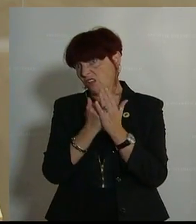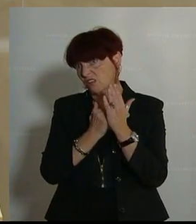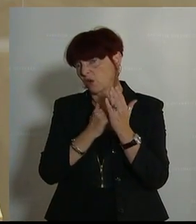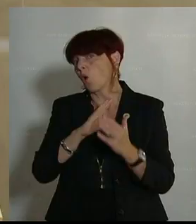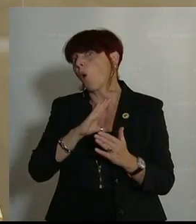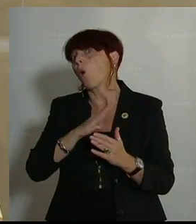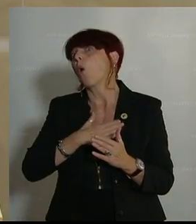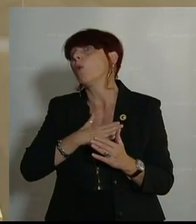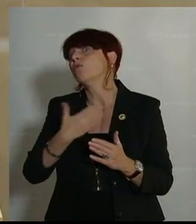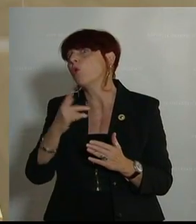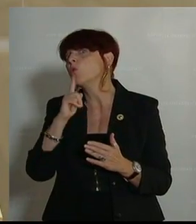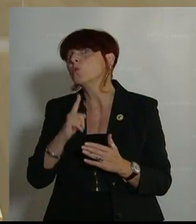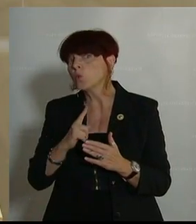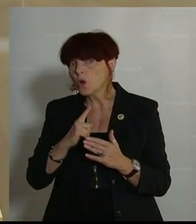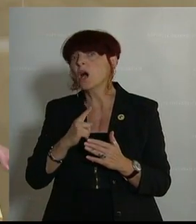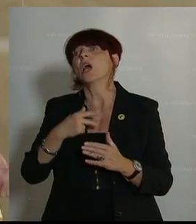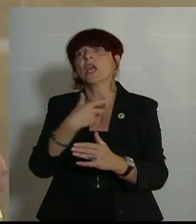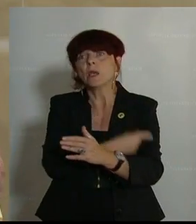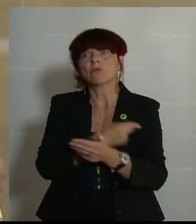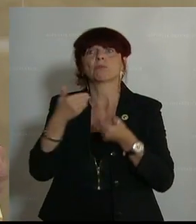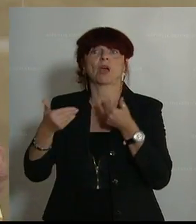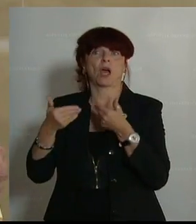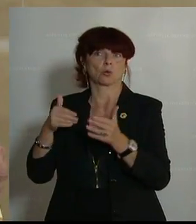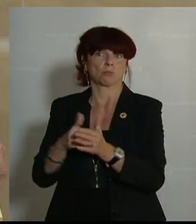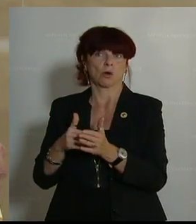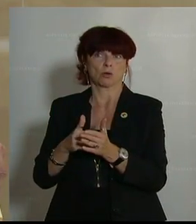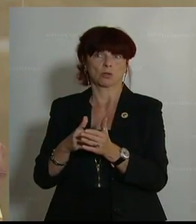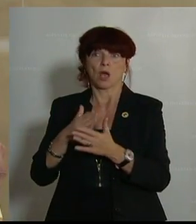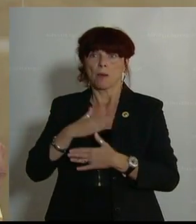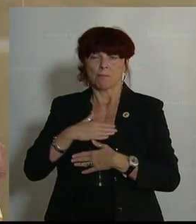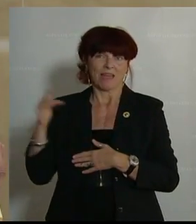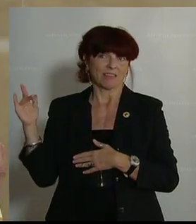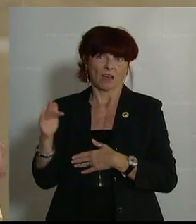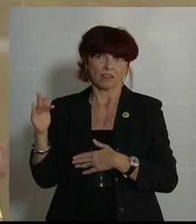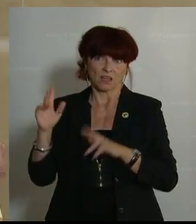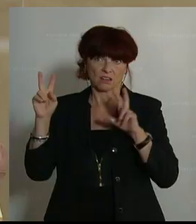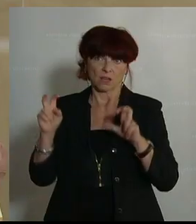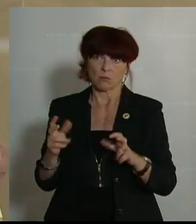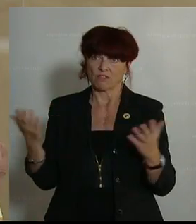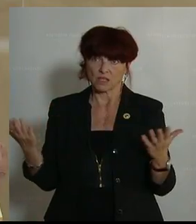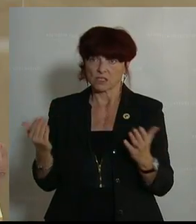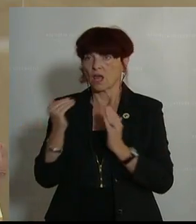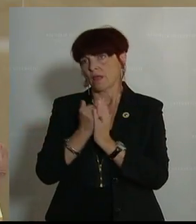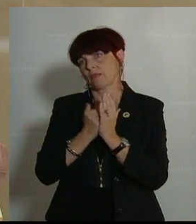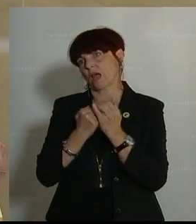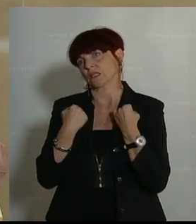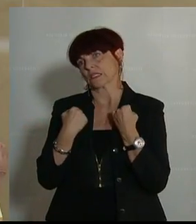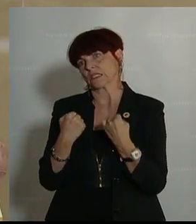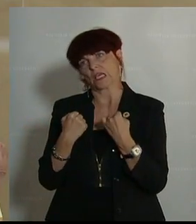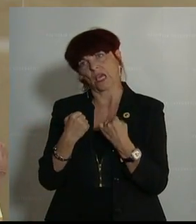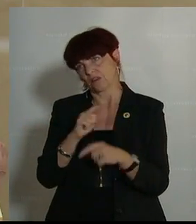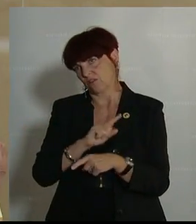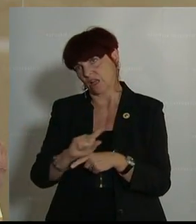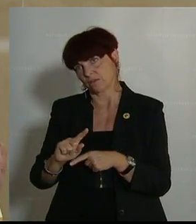Impfberatung besteht. Mein persönlicher Kritikpunkt, übrig bleibt, ist die Sicherheit, die Datensicherheit. Ich habe das auch bereits im